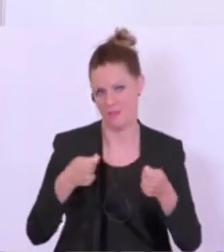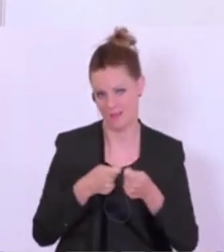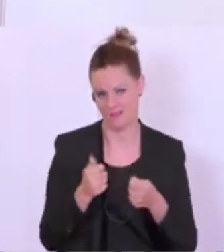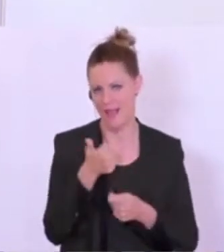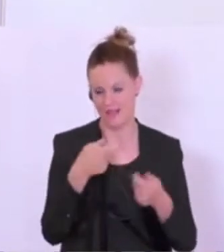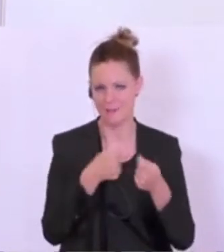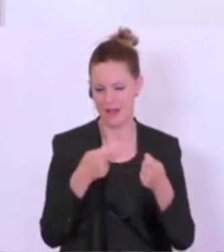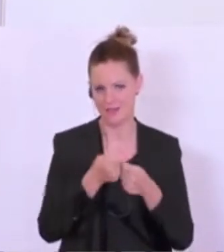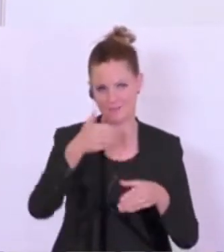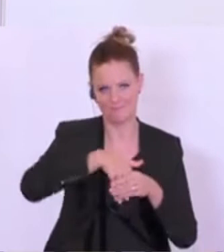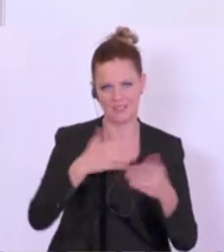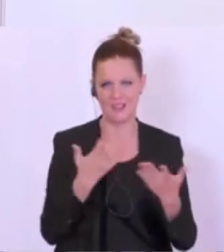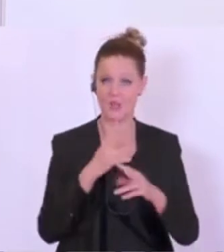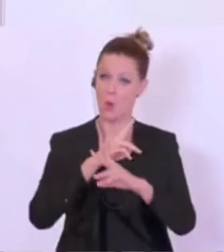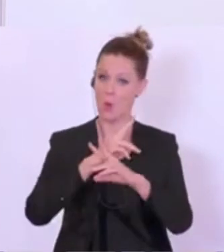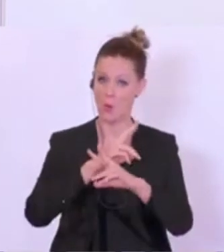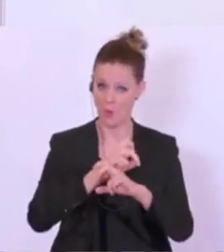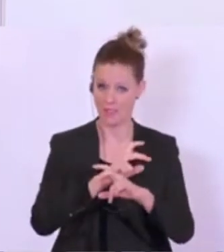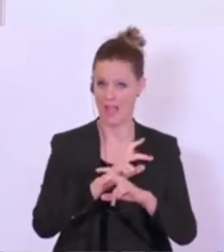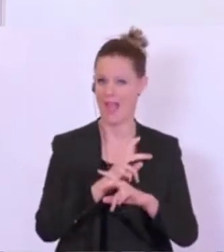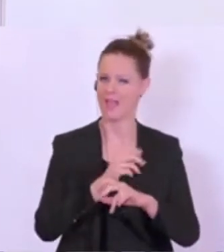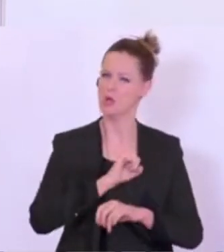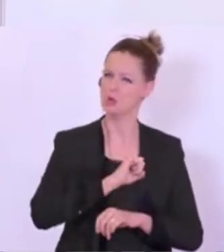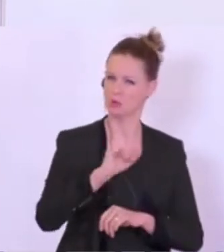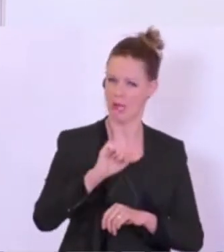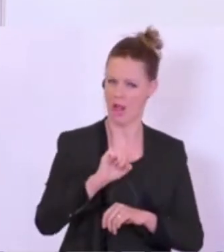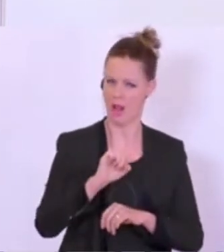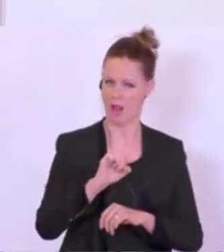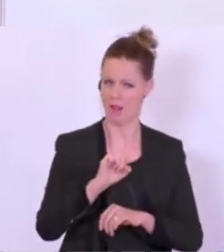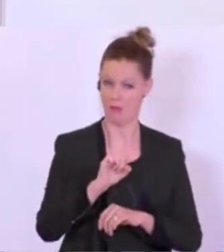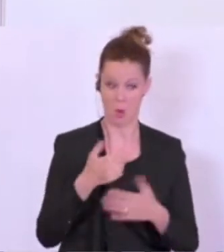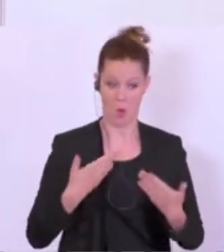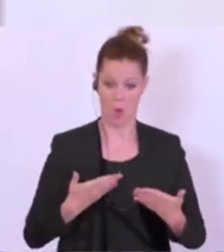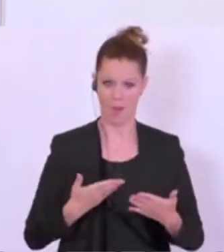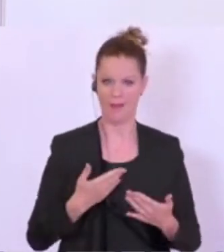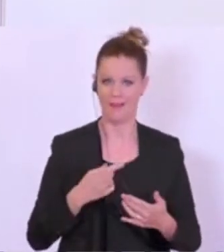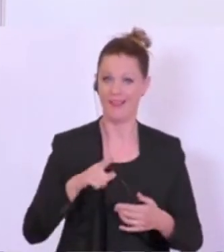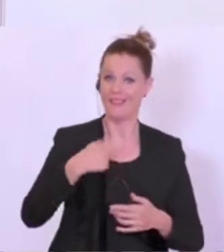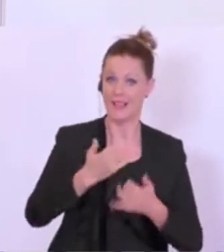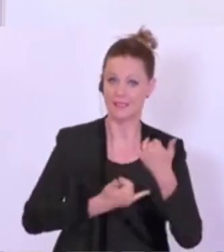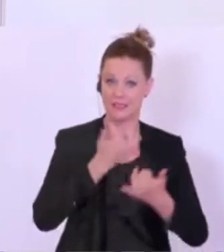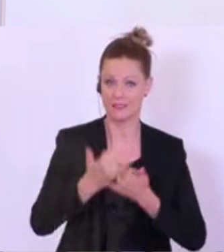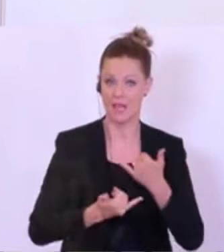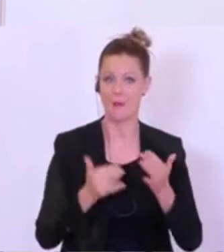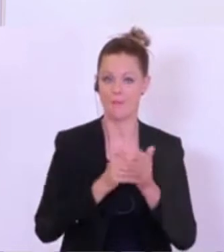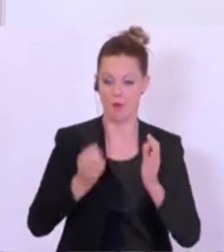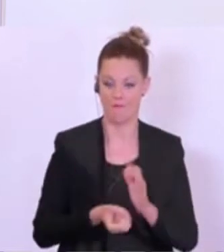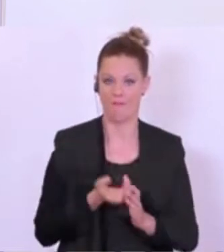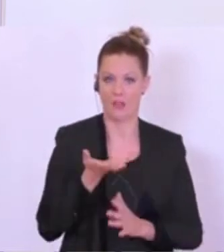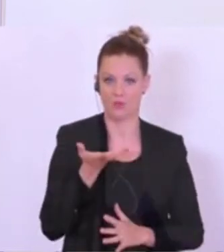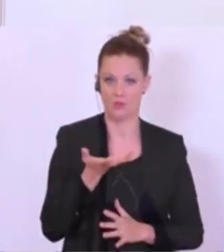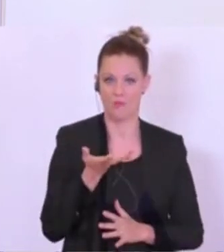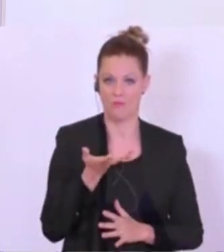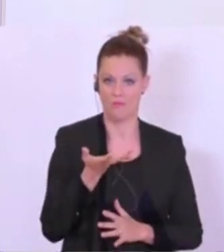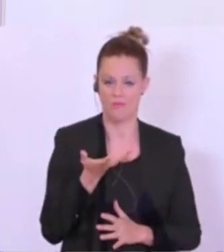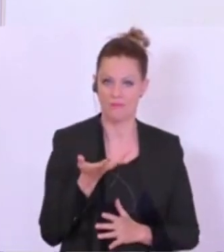eine Maßnahme wird es sein, eben Österreich möglichst rasch dieses Jahr und nächstes Jahr auf einen Wachstumspfad zu bringen, der